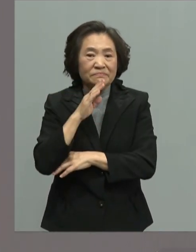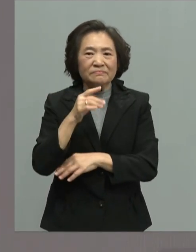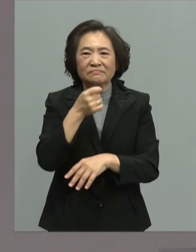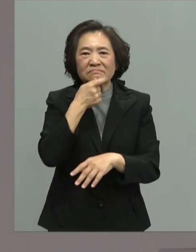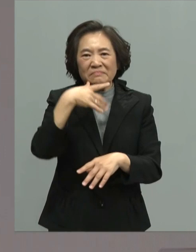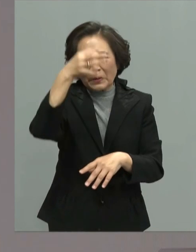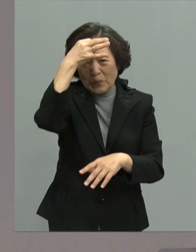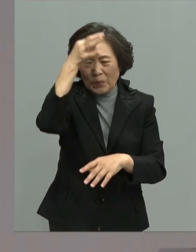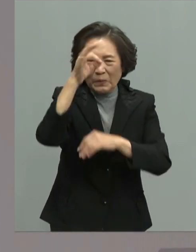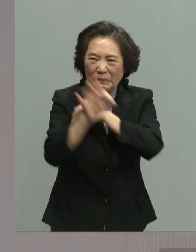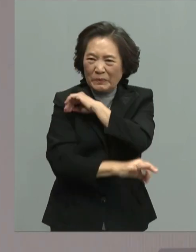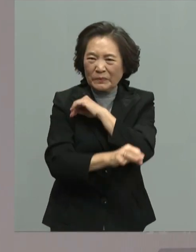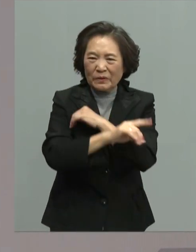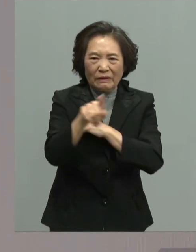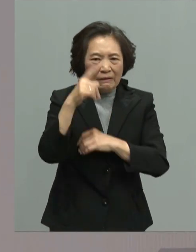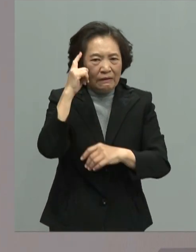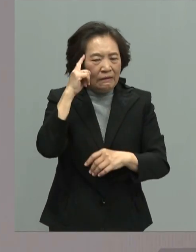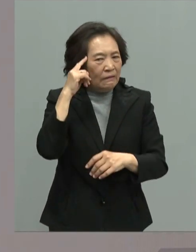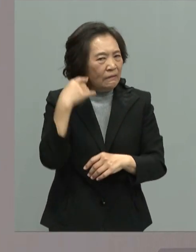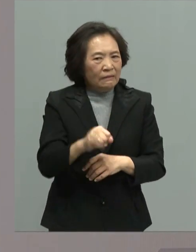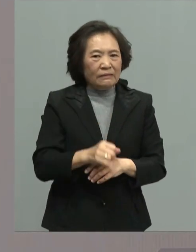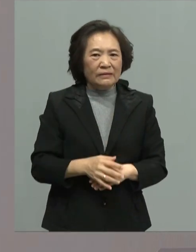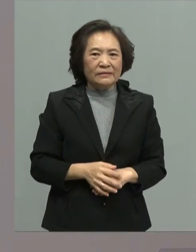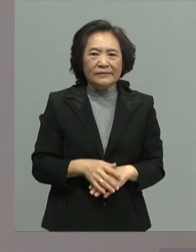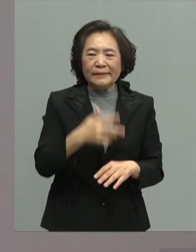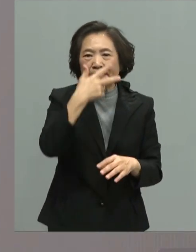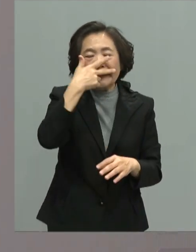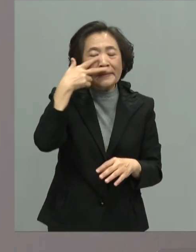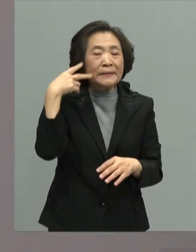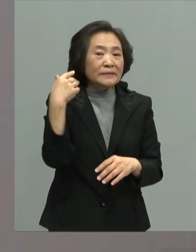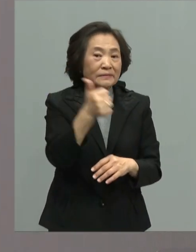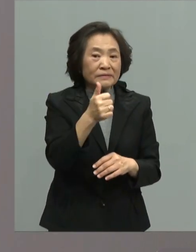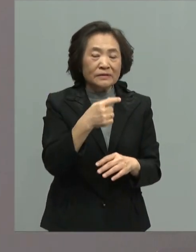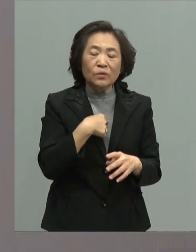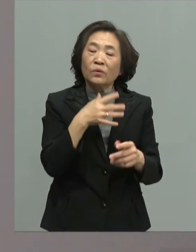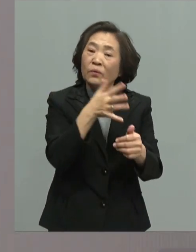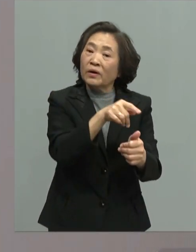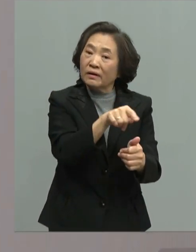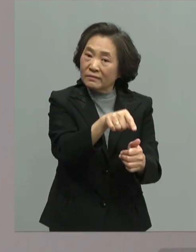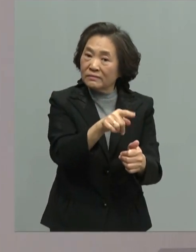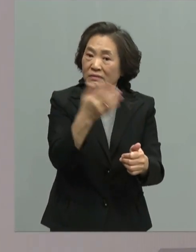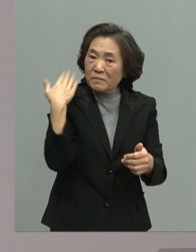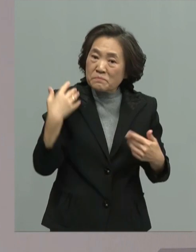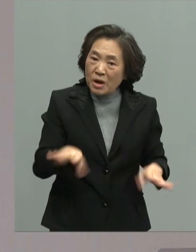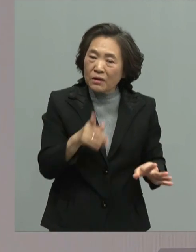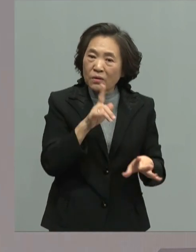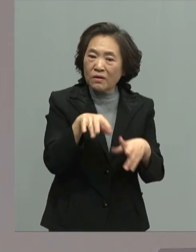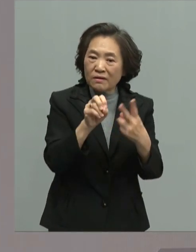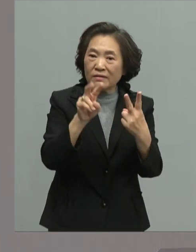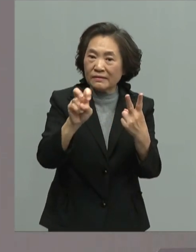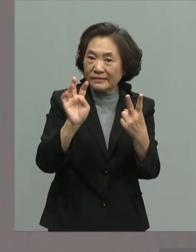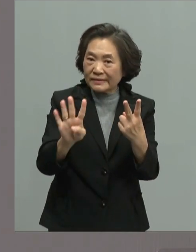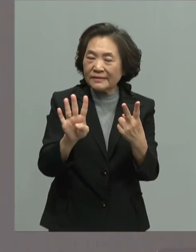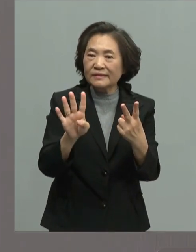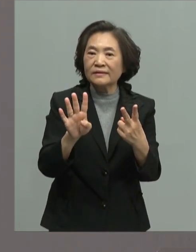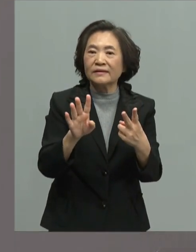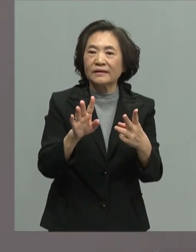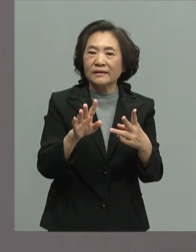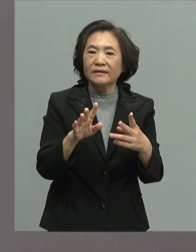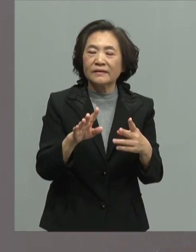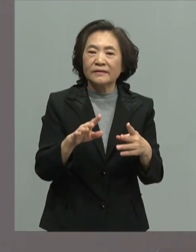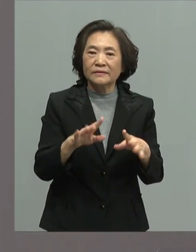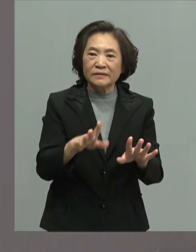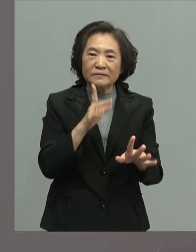无能的保障那清德先生你有说过2024是一场